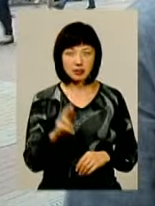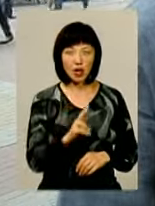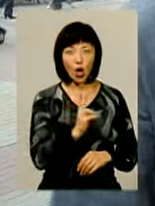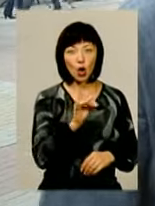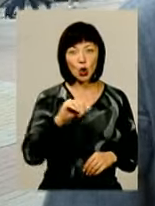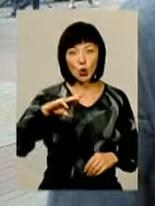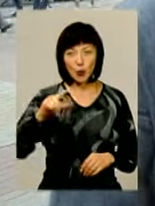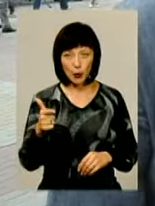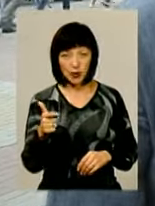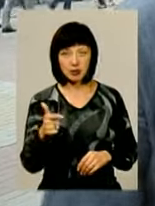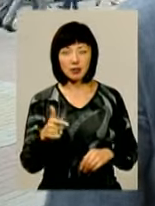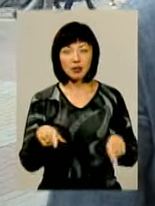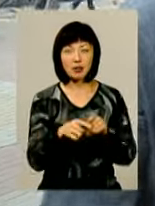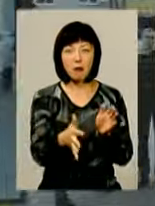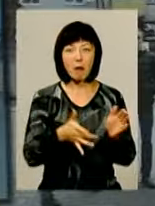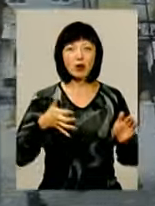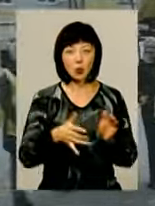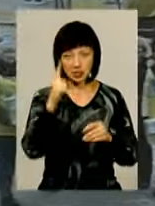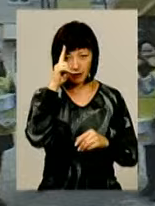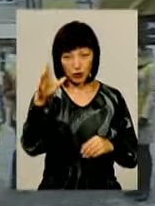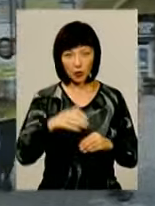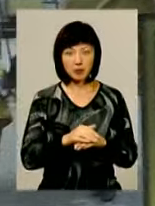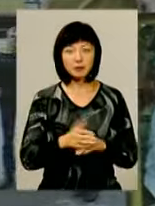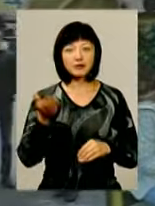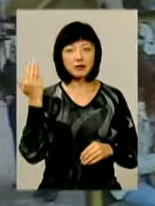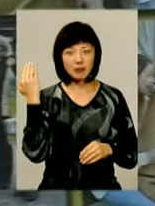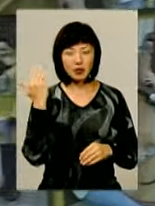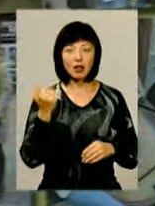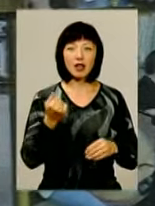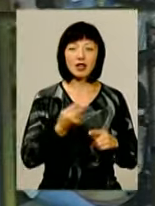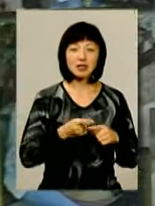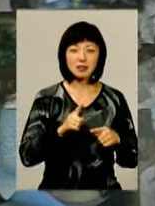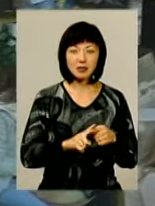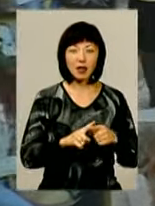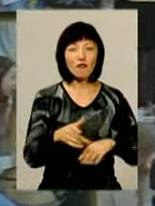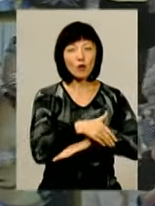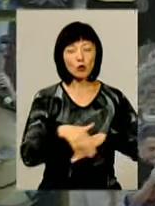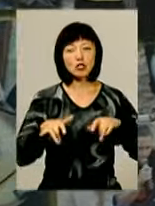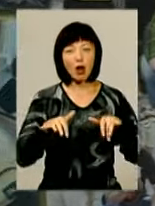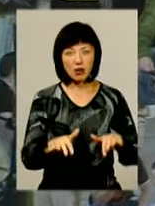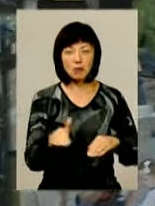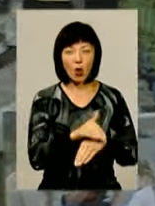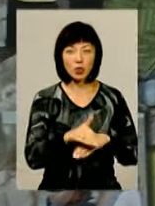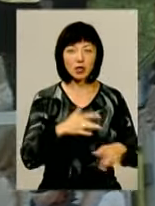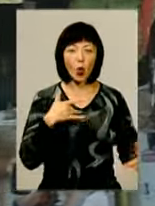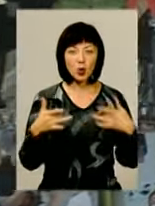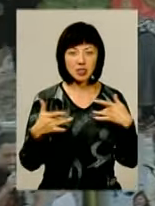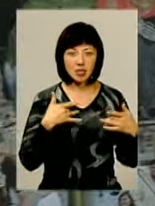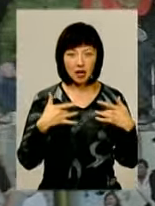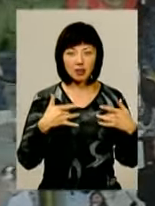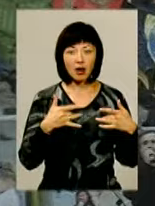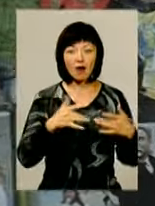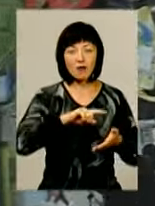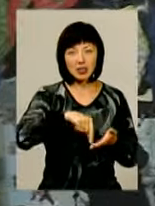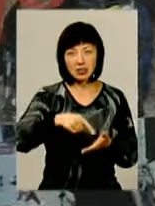Круть – теж бандуристка відома. За плечима рік роботи. І це не лише вуличні акції, а й благодійні концерти у населених